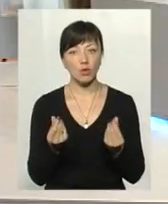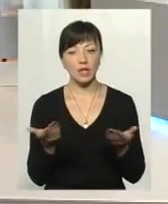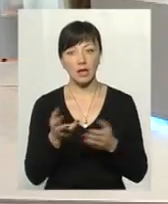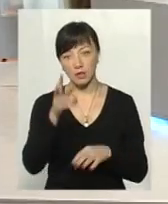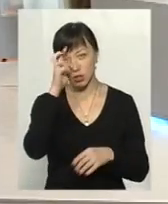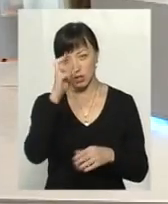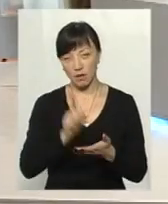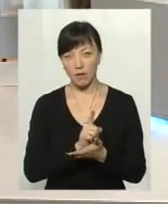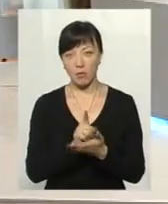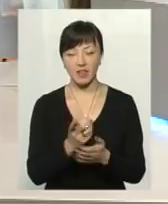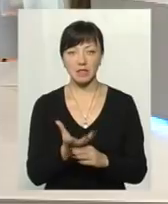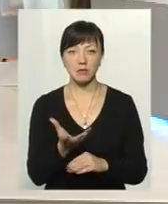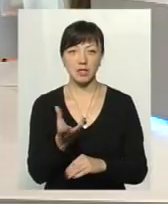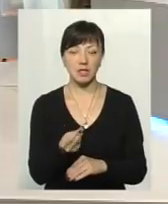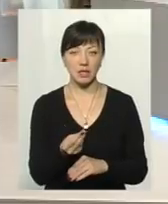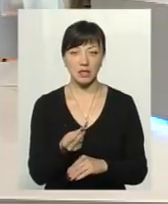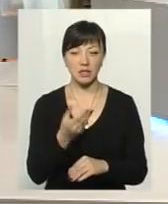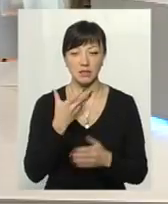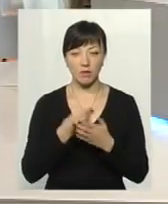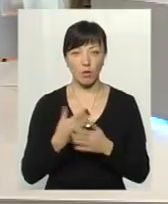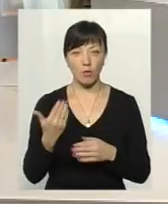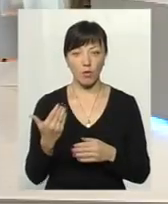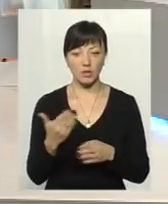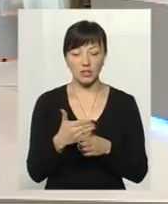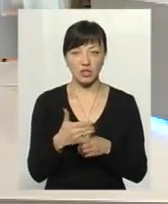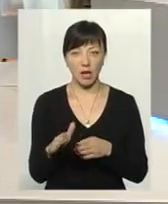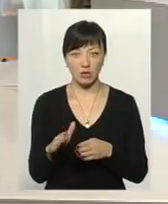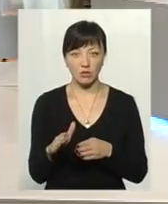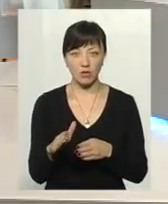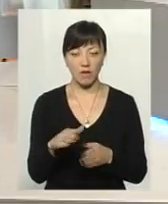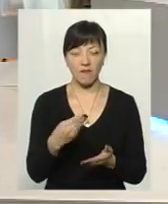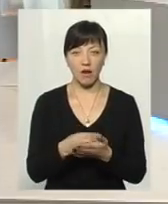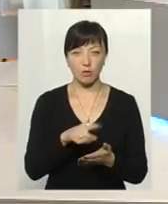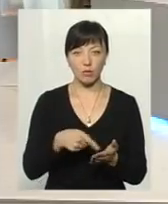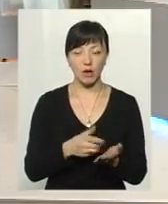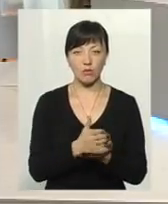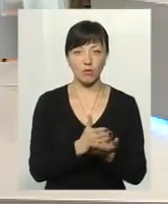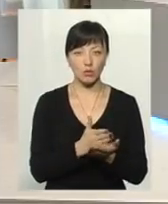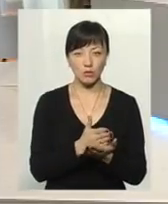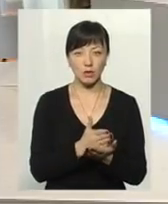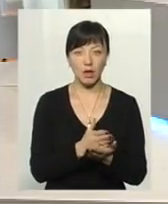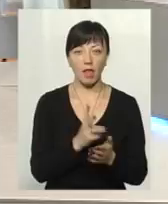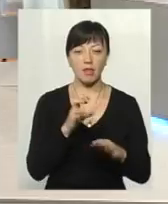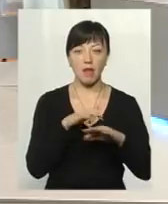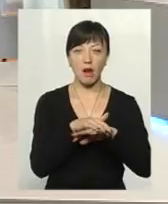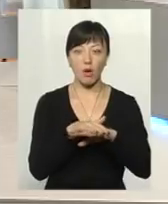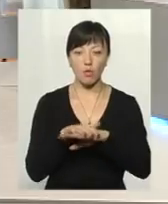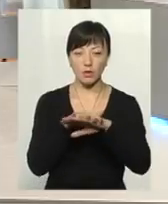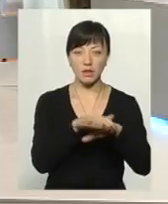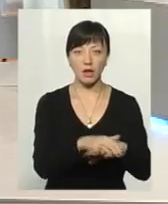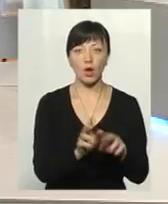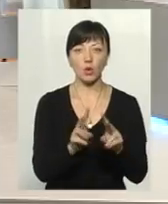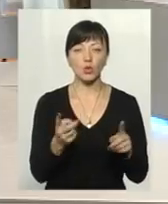які держава повинна сплатити з свого боку за ту частку вартості комунальних послуг, безпосередньо на рахунки тих,